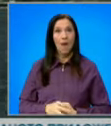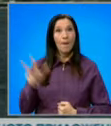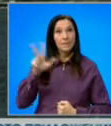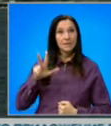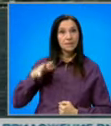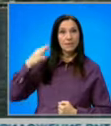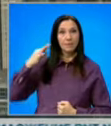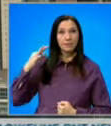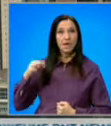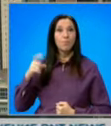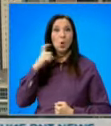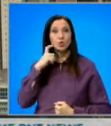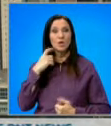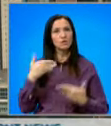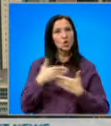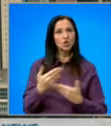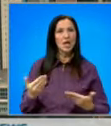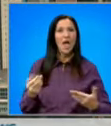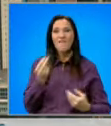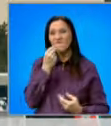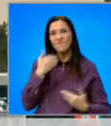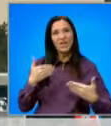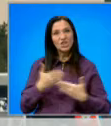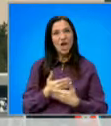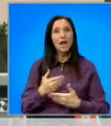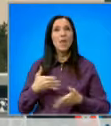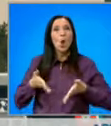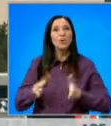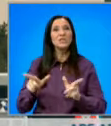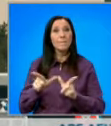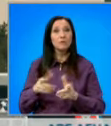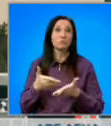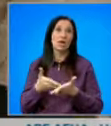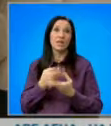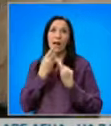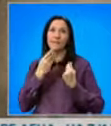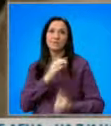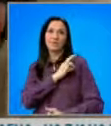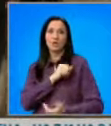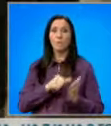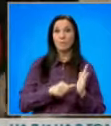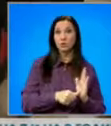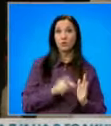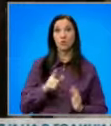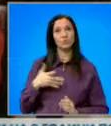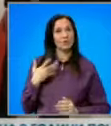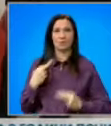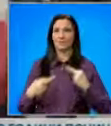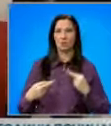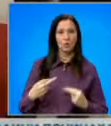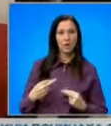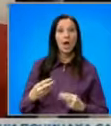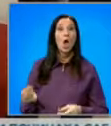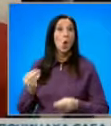Бразилският президент Болсонаро с нощ и вечеря пица на улицата в Манхаттан заради липса на вакцинационен паспорт изисква от ресторантите.